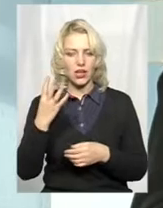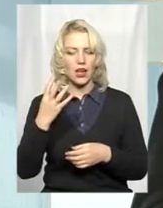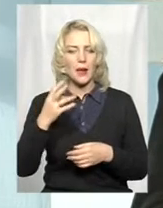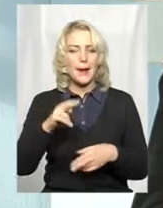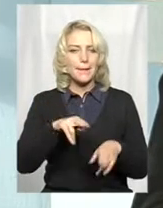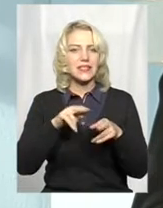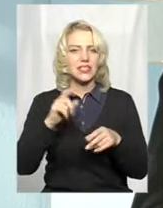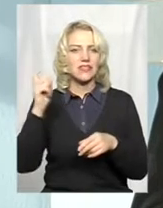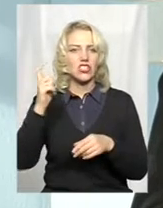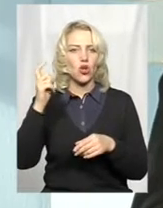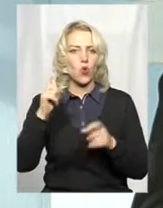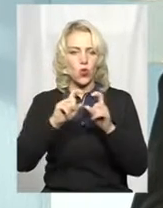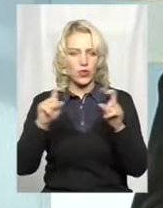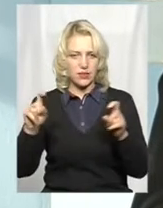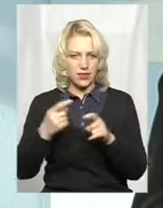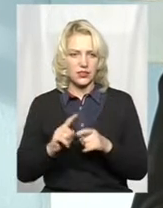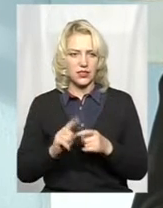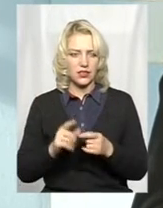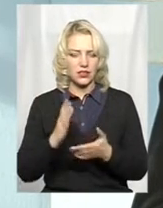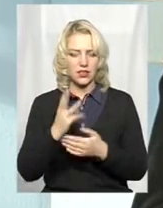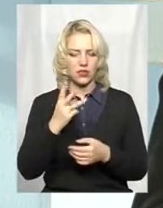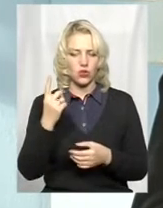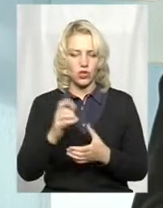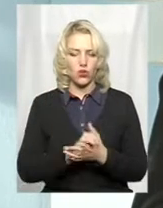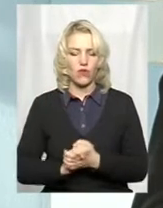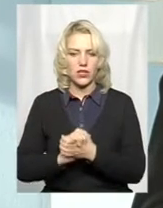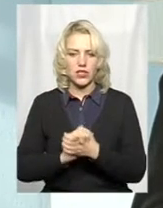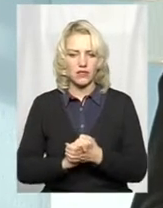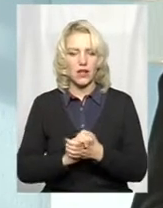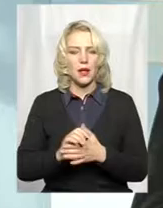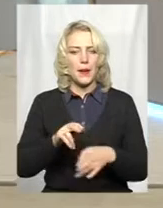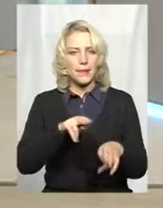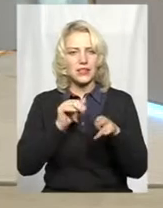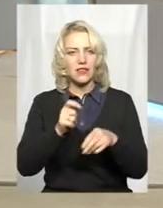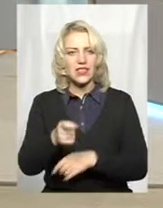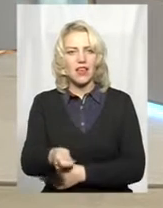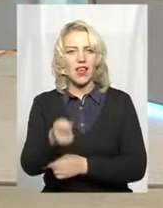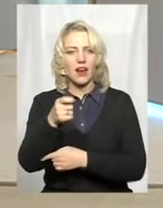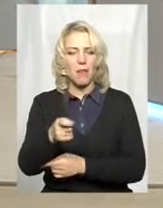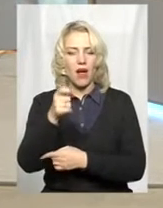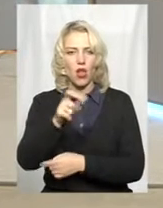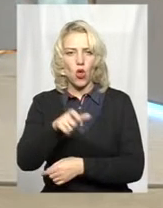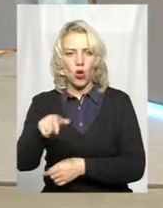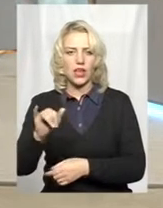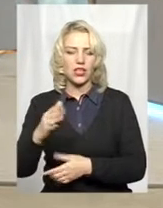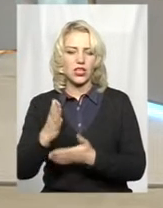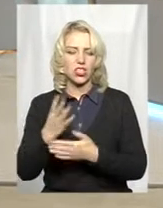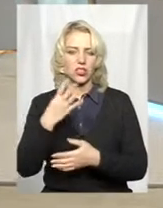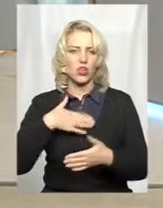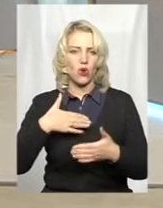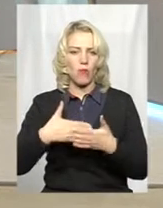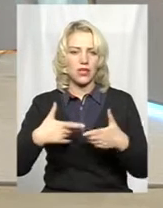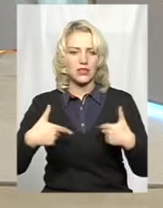Це 21 товариство мисливців і рибалок. Є 4 громадських